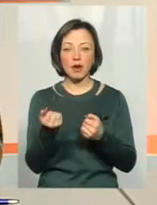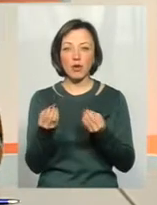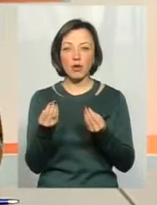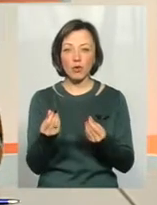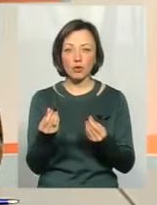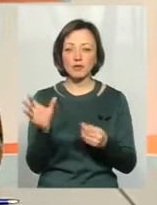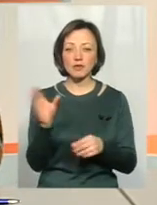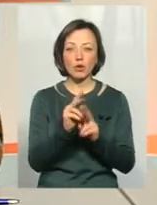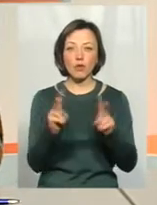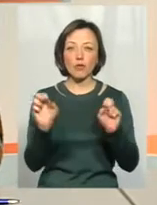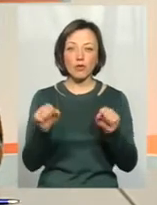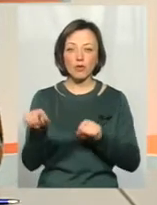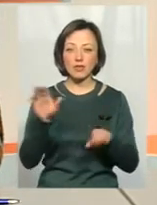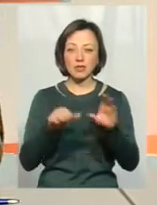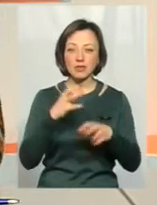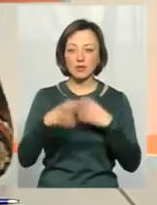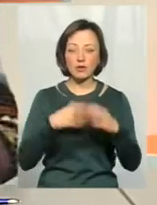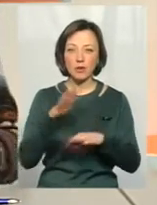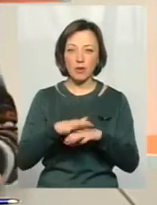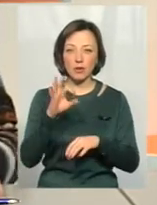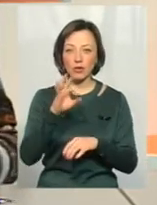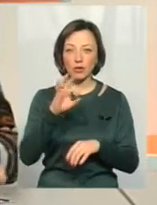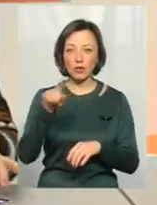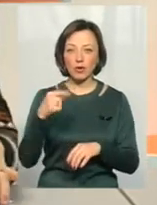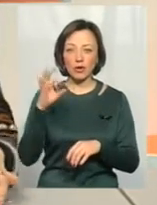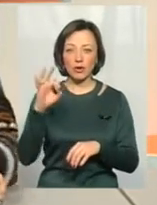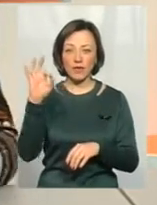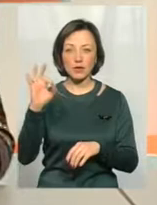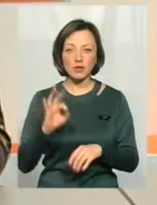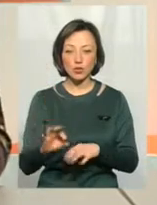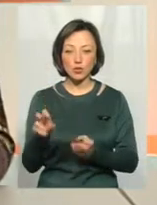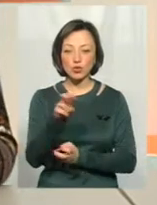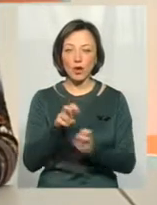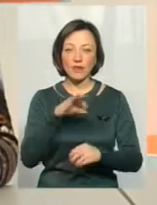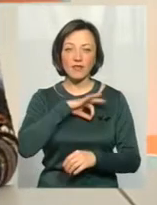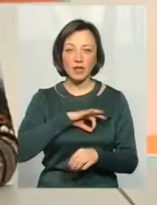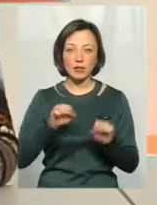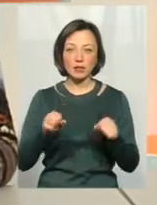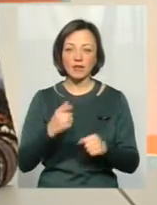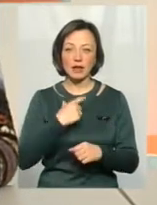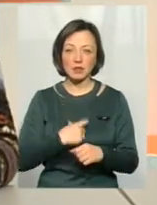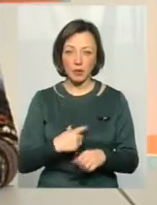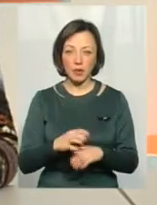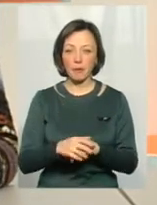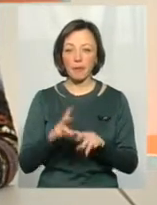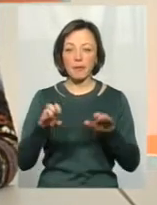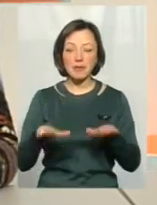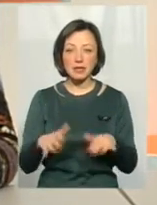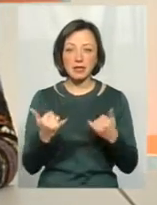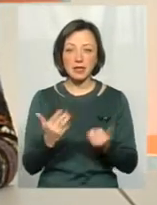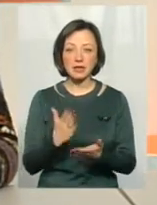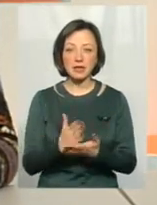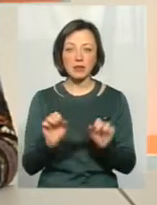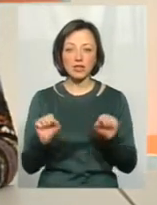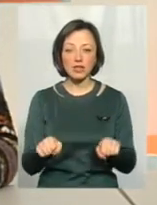всіх, кого можна, зі Світовий банк під 0,01%. Тобто шукає вигідні можливості для себе. Тобто на місцях зараз є